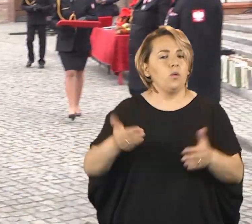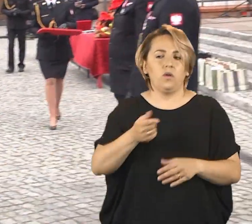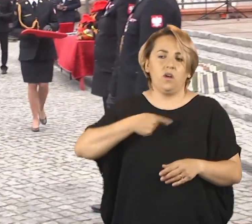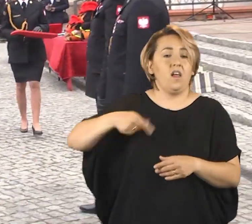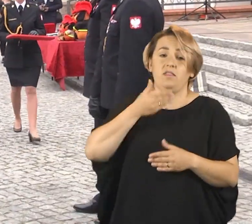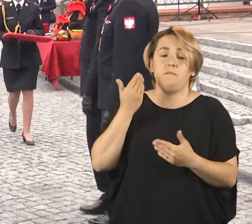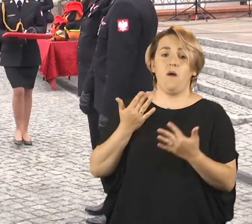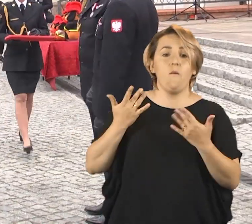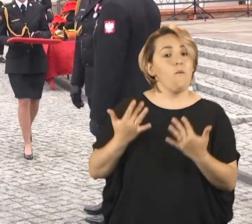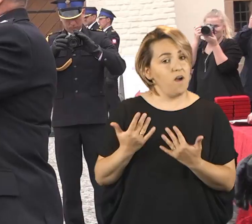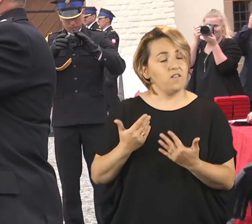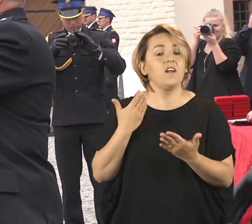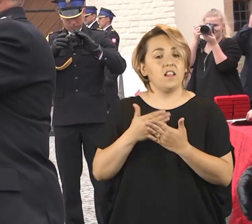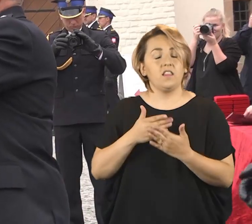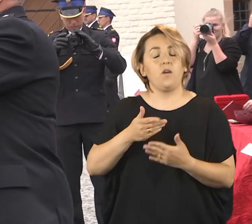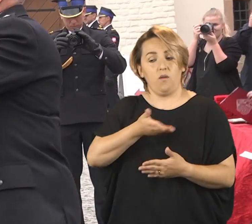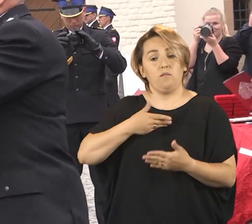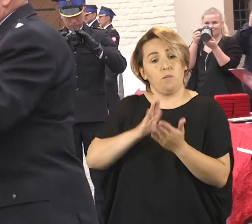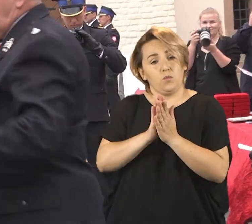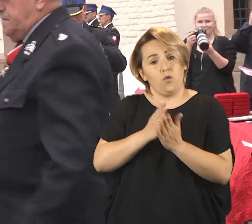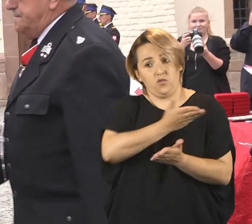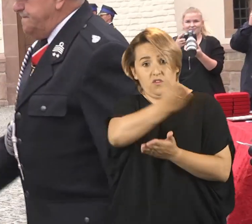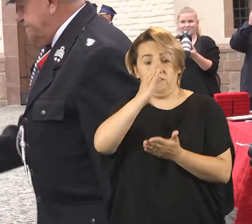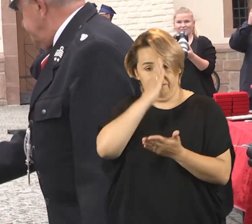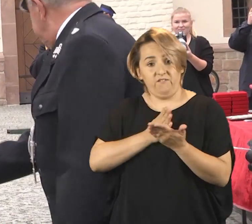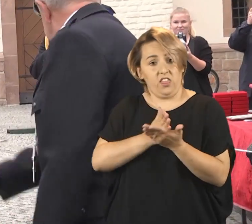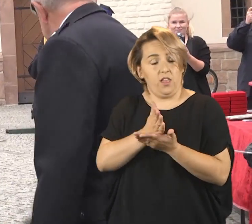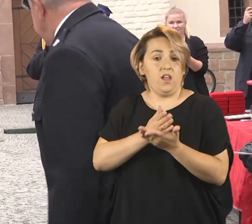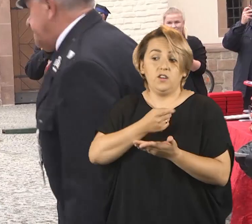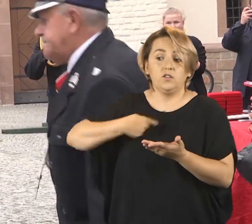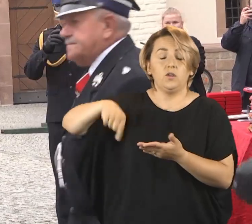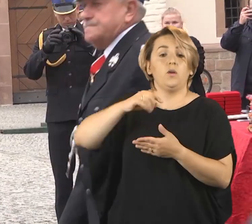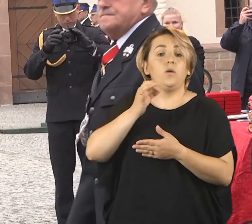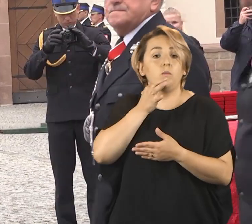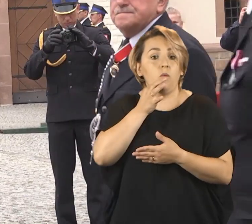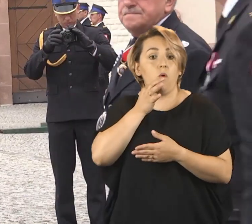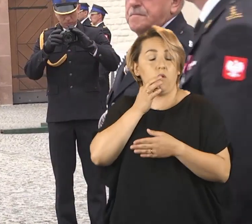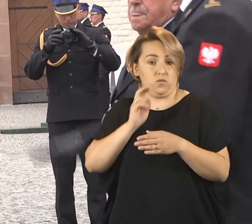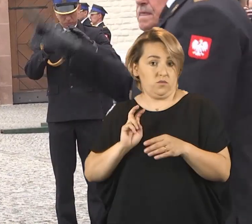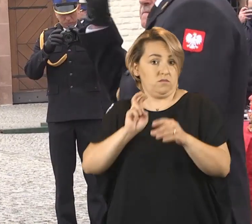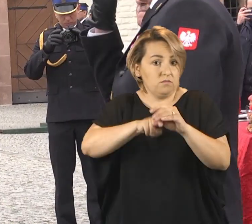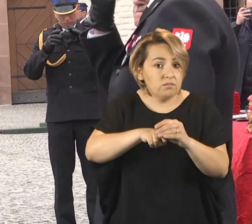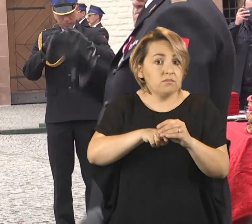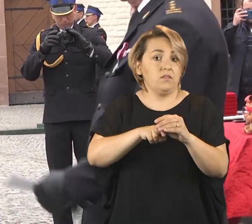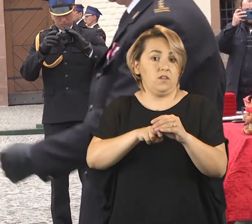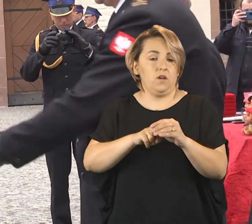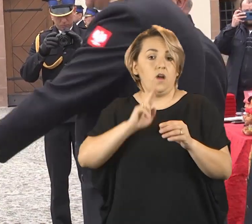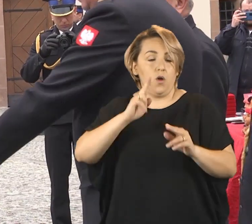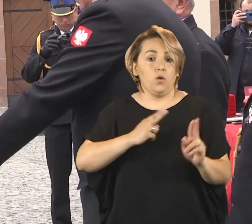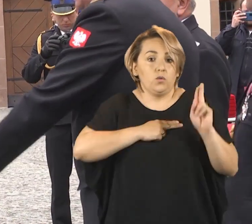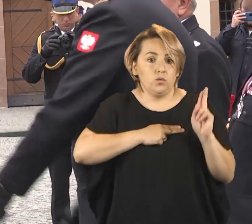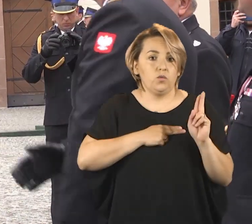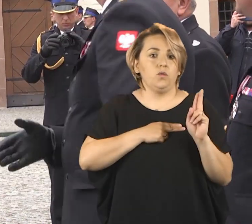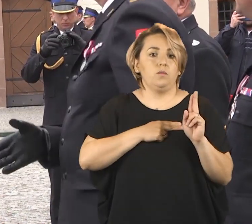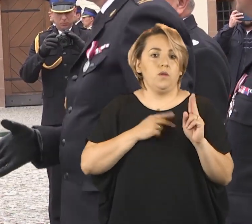to naprawdę nie jest łatwo i naprawdę proszę wierzyć, że młodzi strażacy, które wstępują, jak słyszą tą